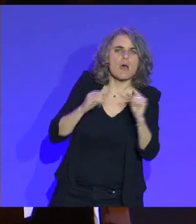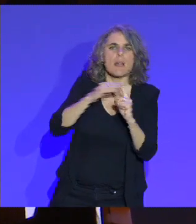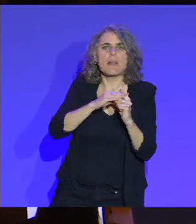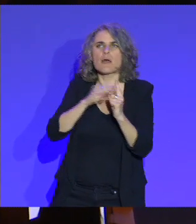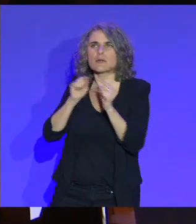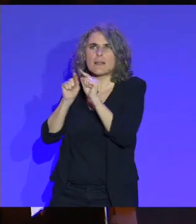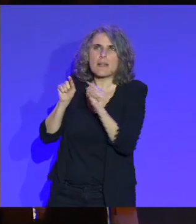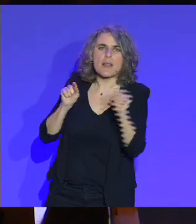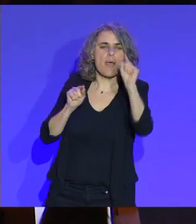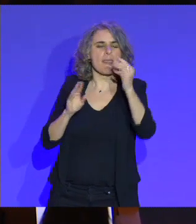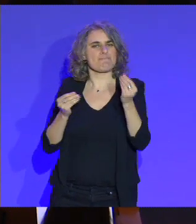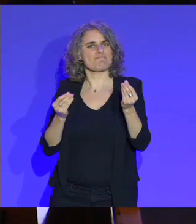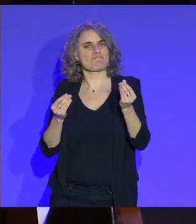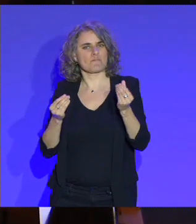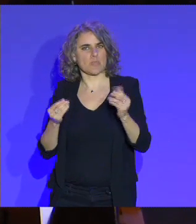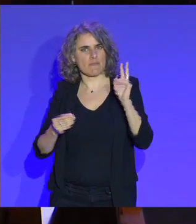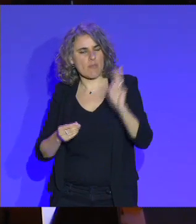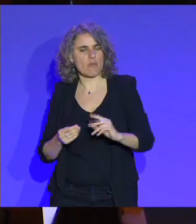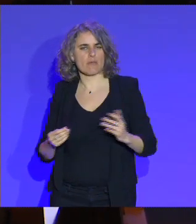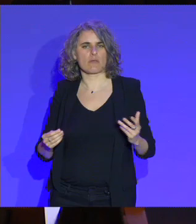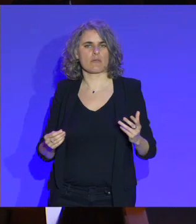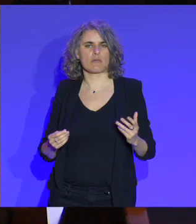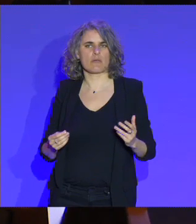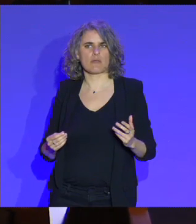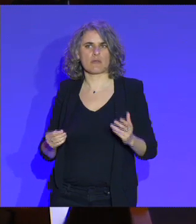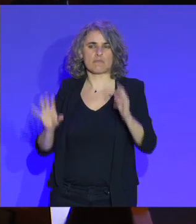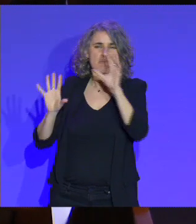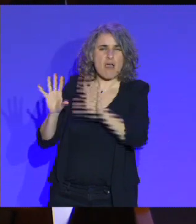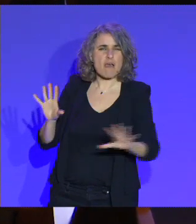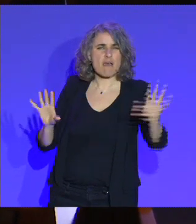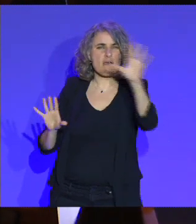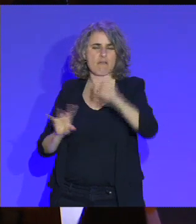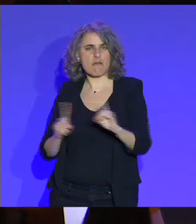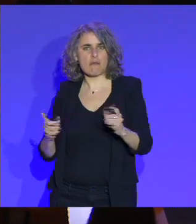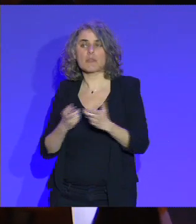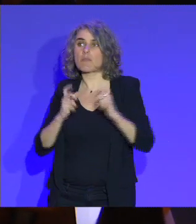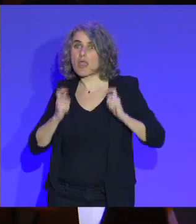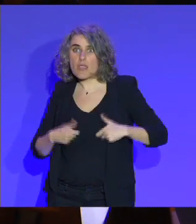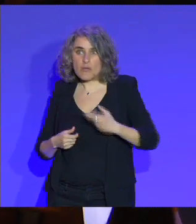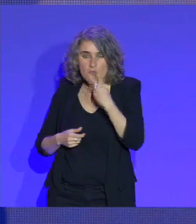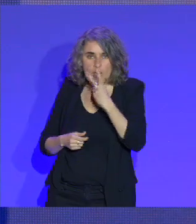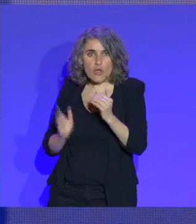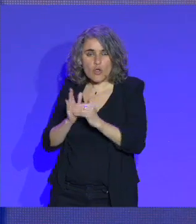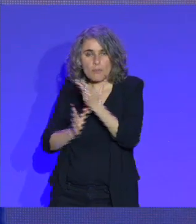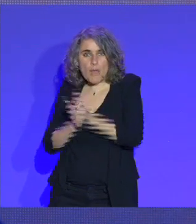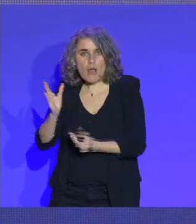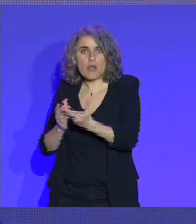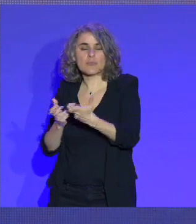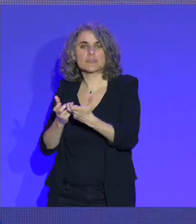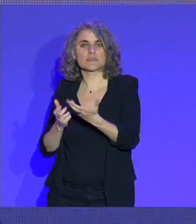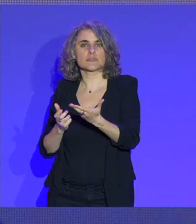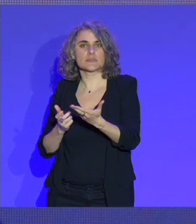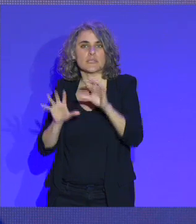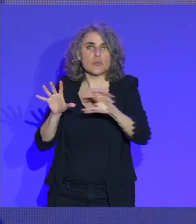mais qui ne sont pas à la hauteur de l'ensemble des écoles, quand on parle des écoles, qui ne sont pas à la hauteur de l